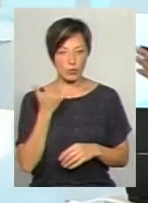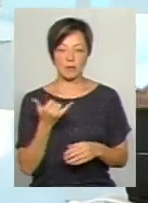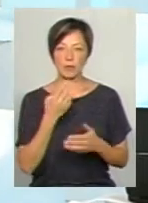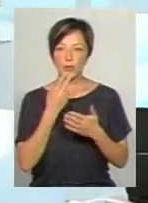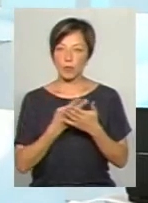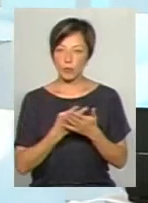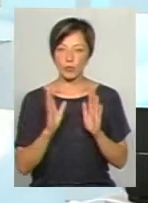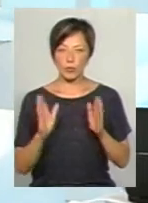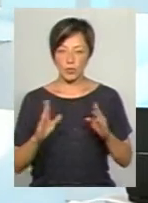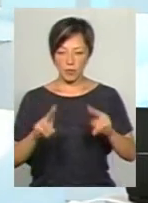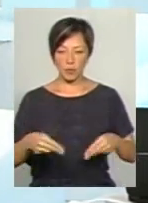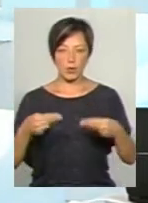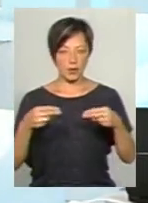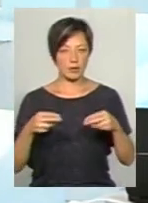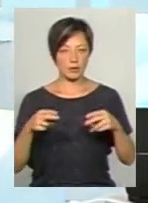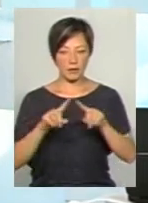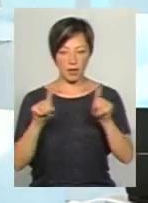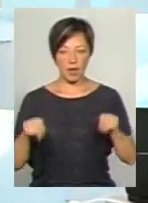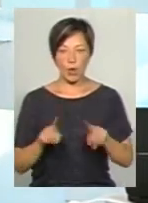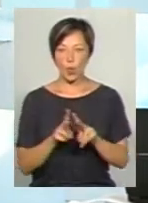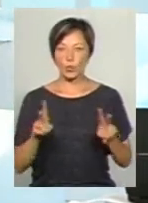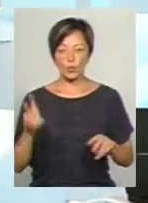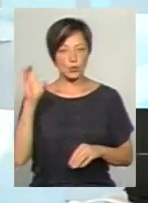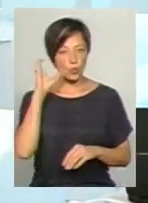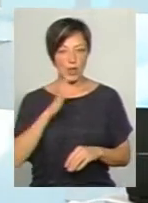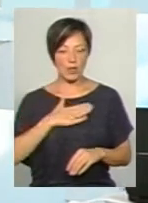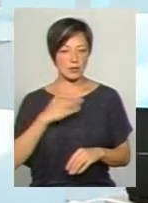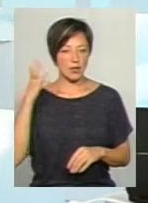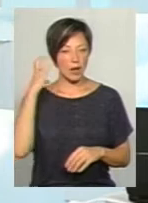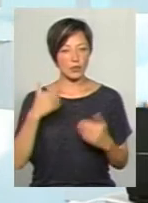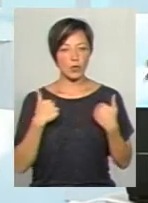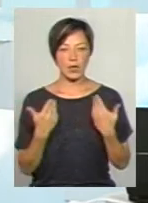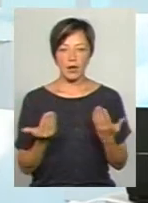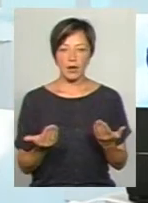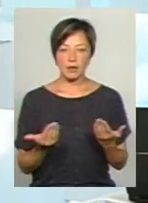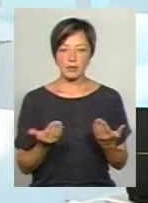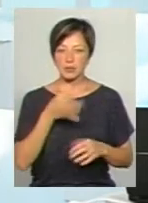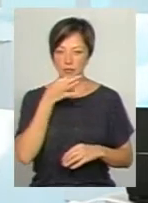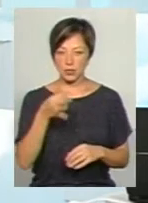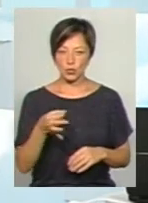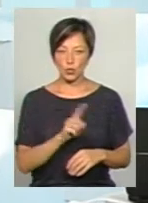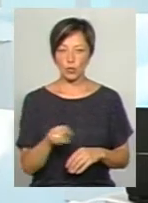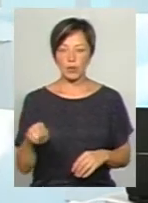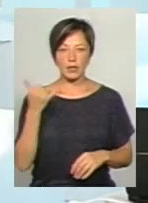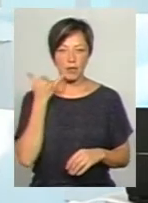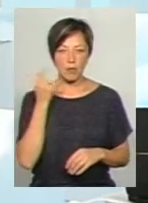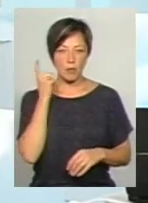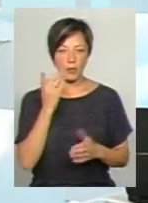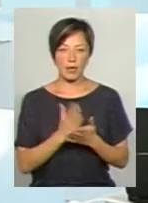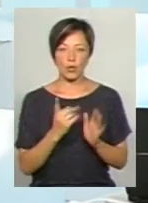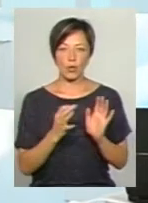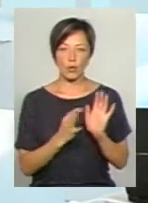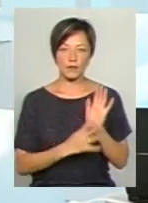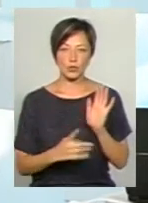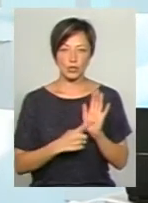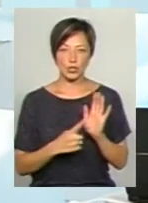Їх буде показано на екрані. Для тих, хто слухає нас на радіо, я скажу, що номером телефону мобільним є 096